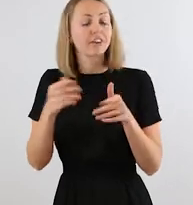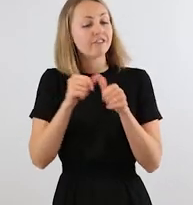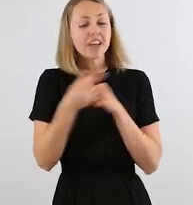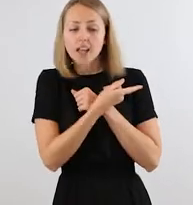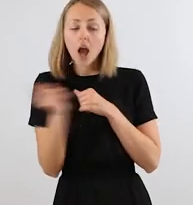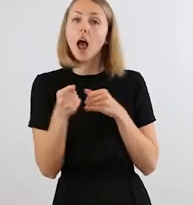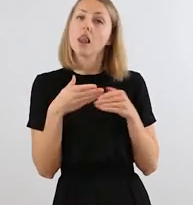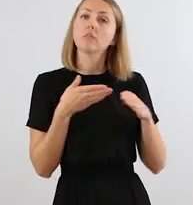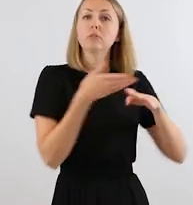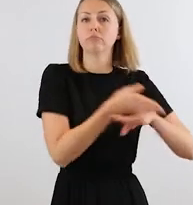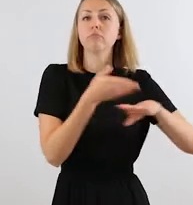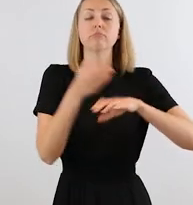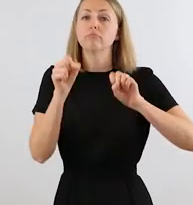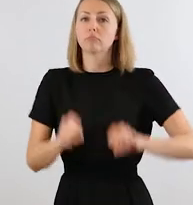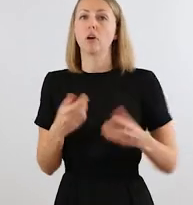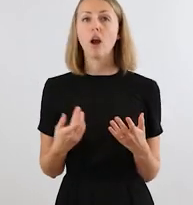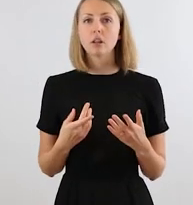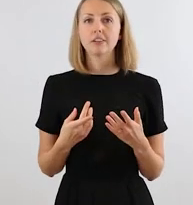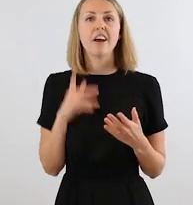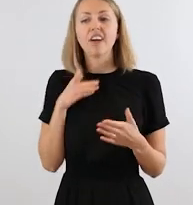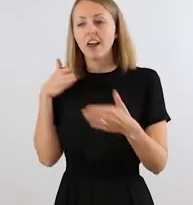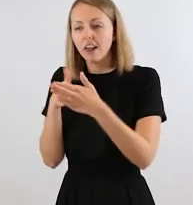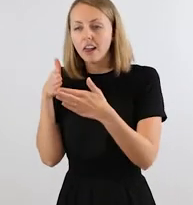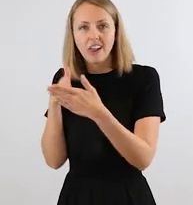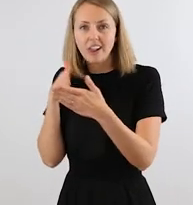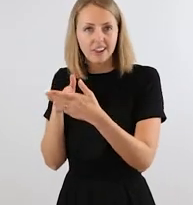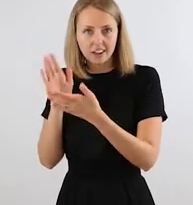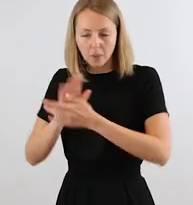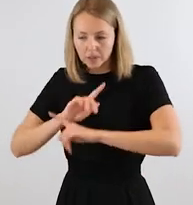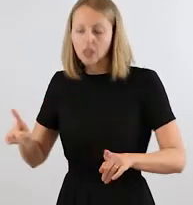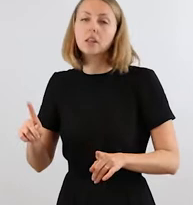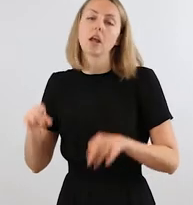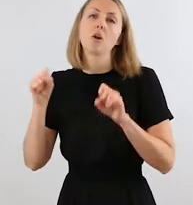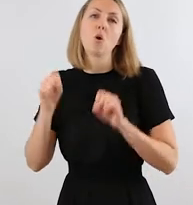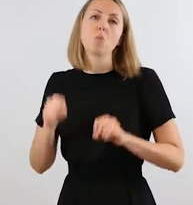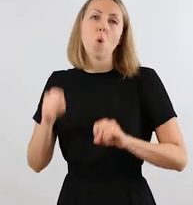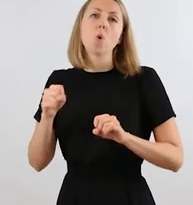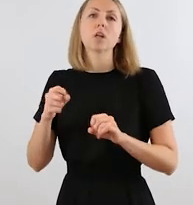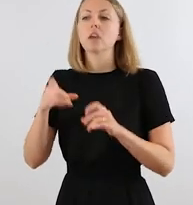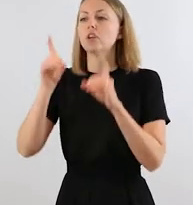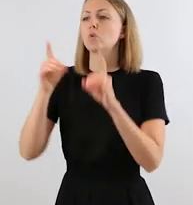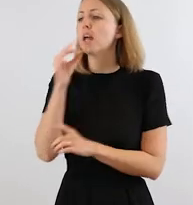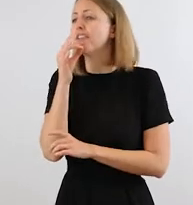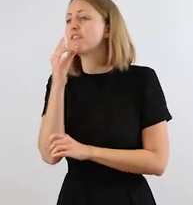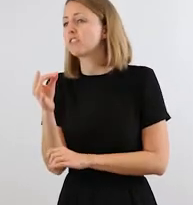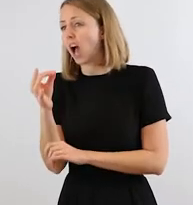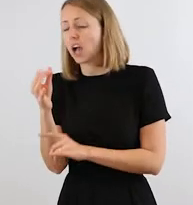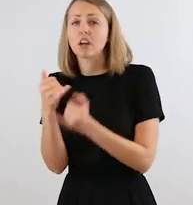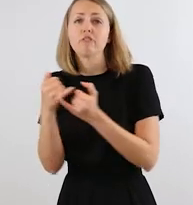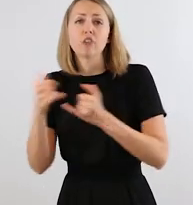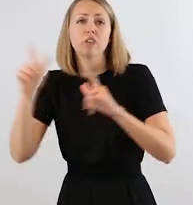mich als Rollstuhlfahrer zugänglich waren. Und wenn das nicht der Fall war, hat man immer gute Kompromisse gefunden,